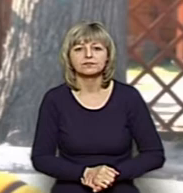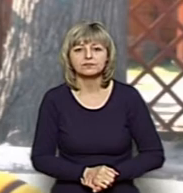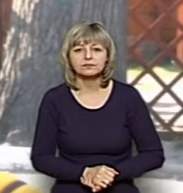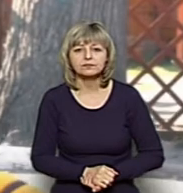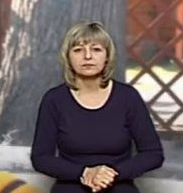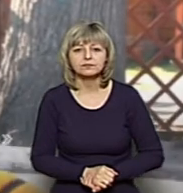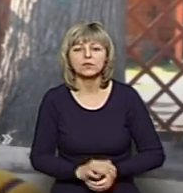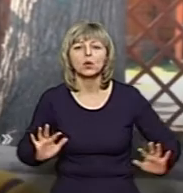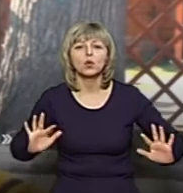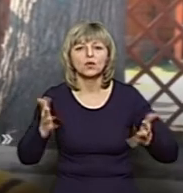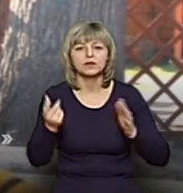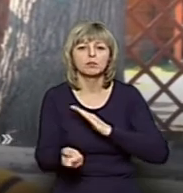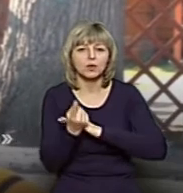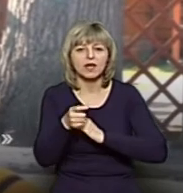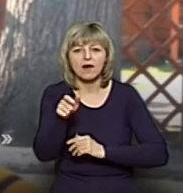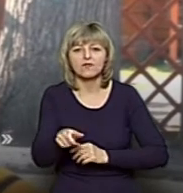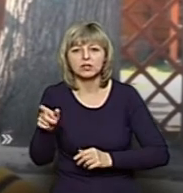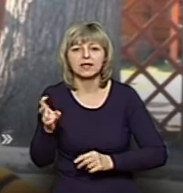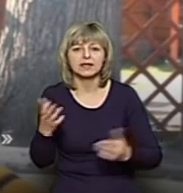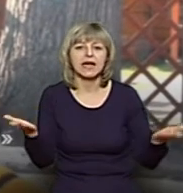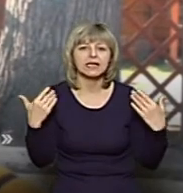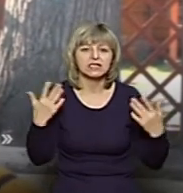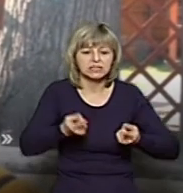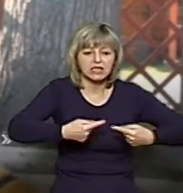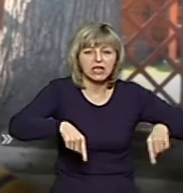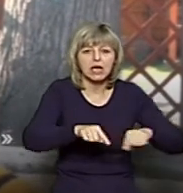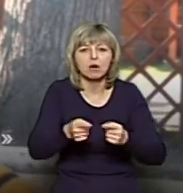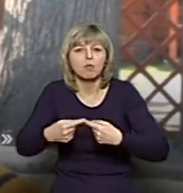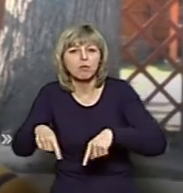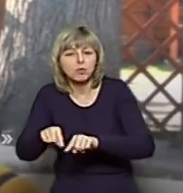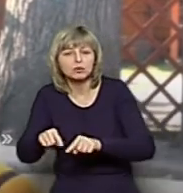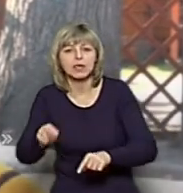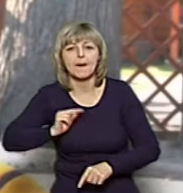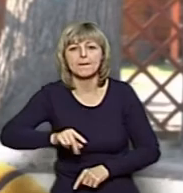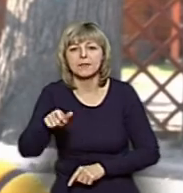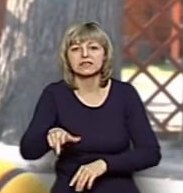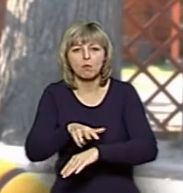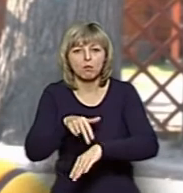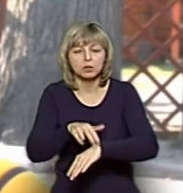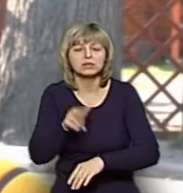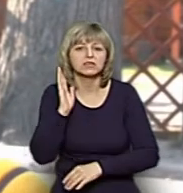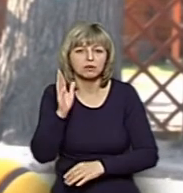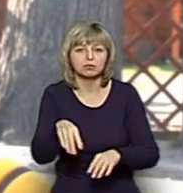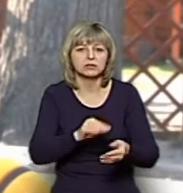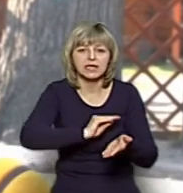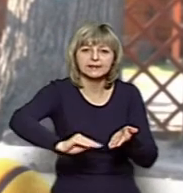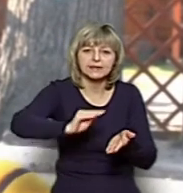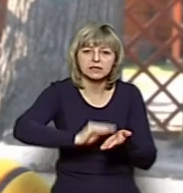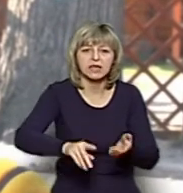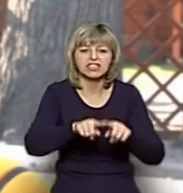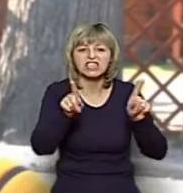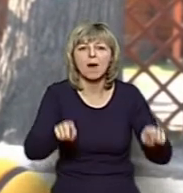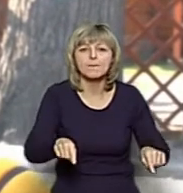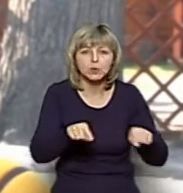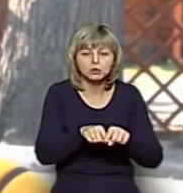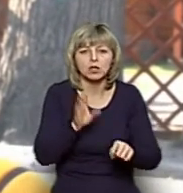У випадку появи людей на рекреаційних пунктах, працівниками поліції, буде складатися протокол,